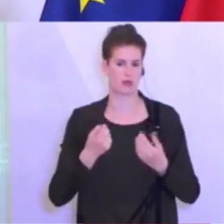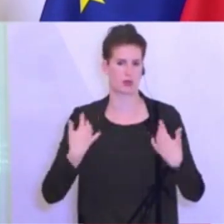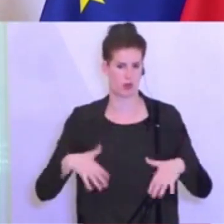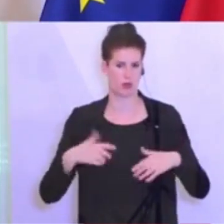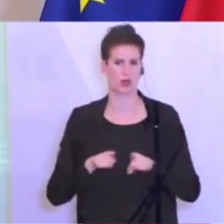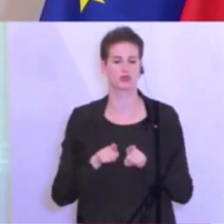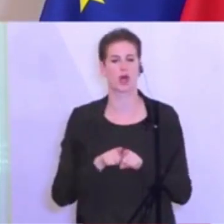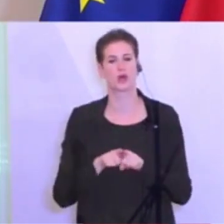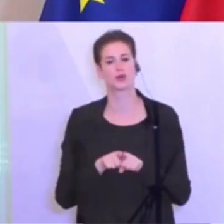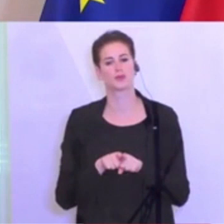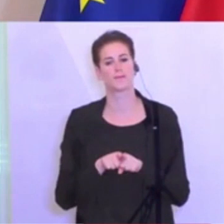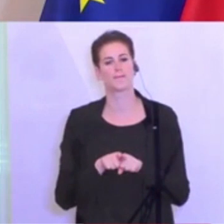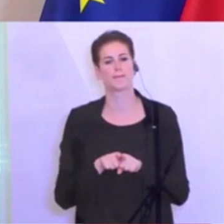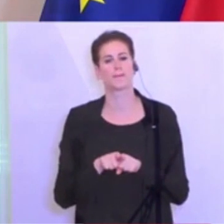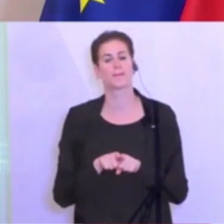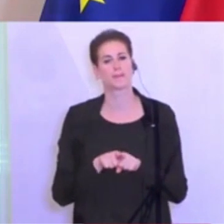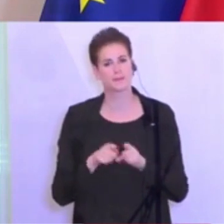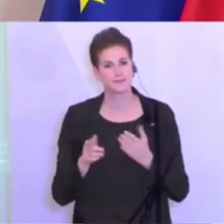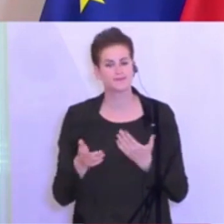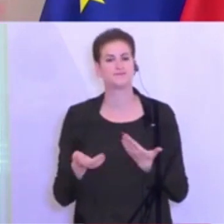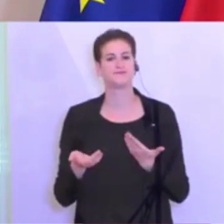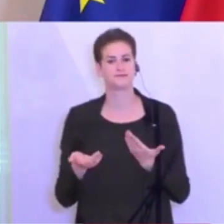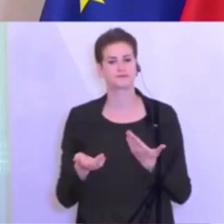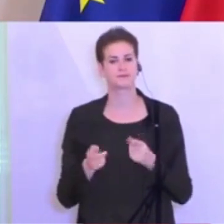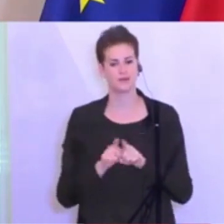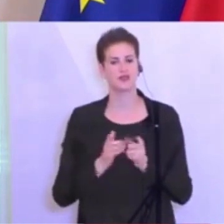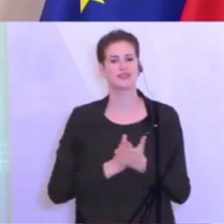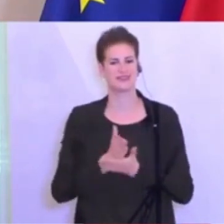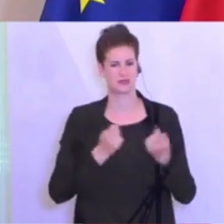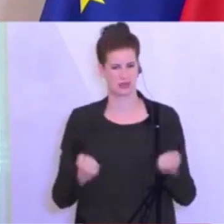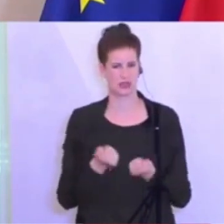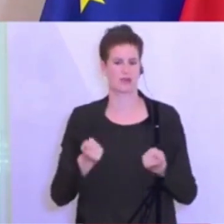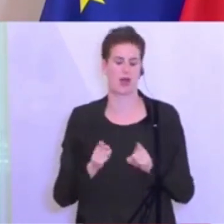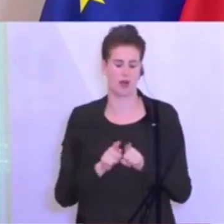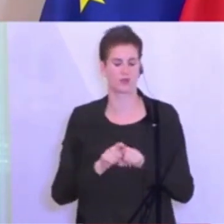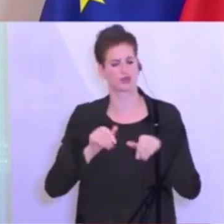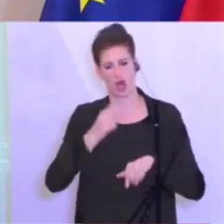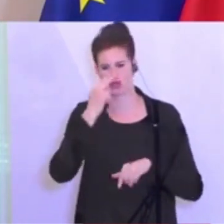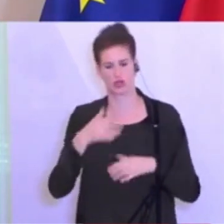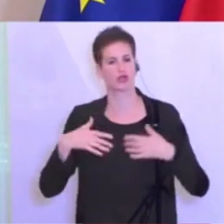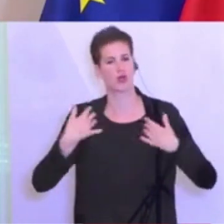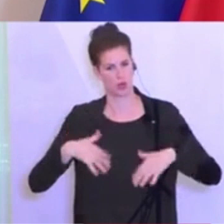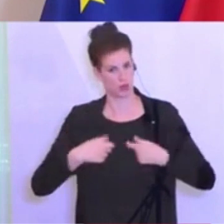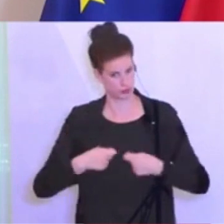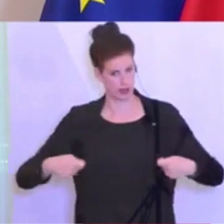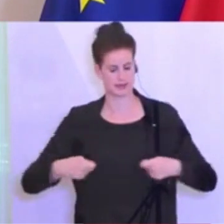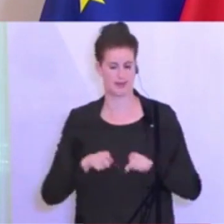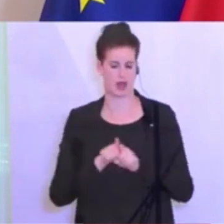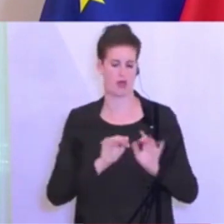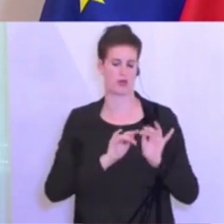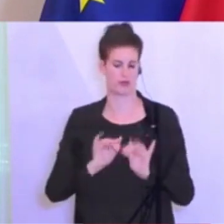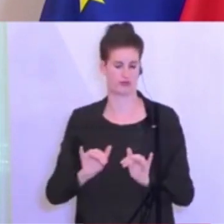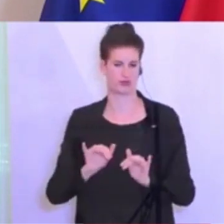Dienstbetrieb betreffend die Polizeiinspektionen. Da sind wir im Gleichklang mit allen anderen weiteren Lockerungsmaßnahmen und das wird auch zur